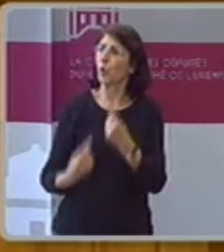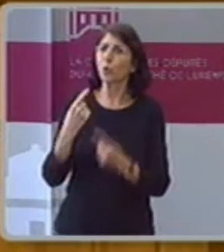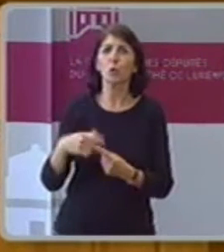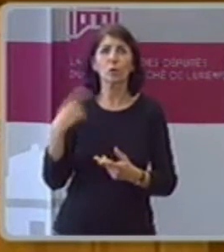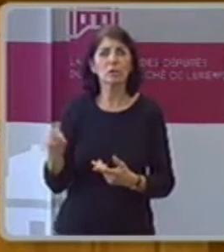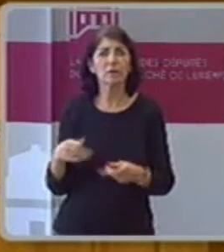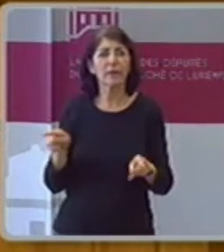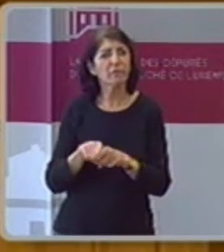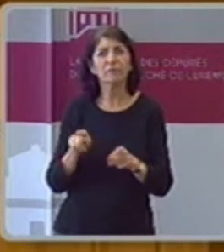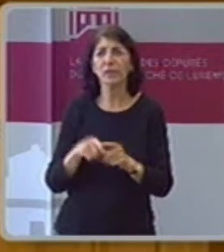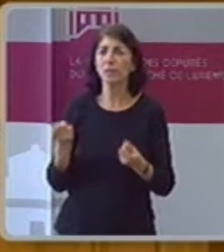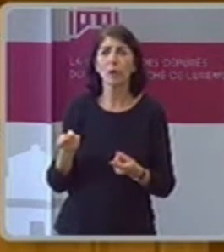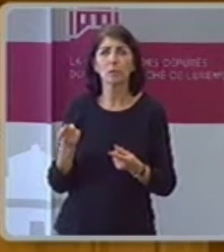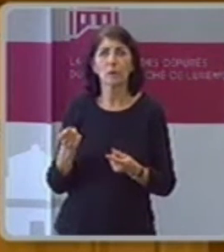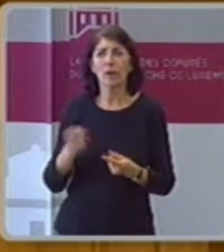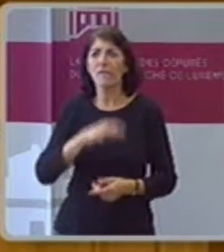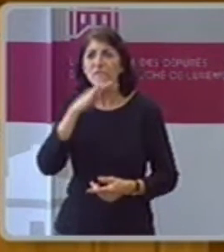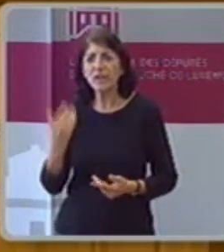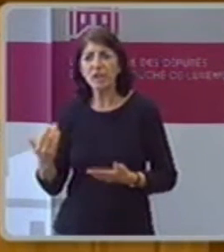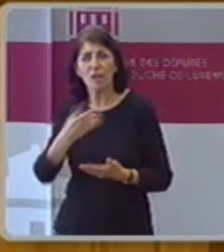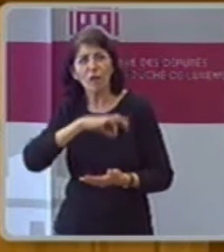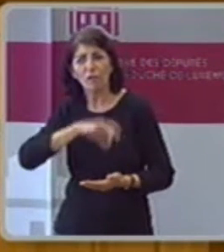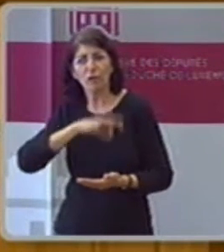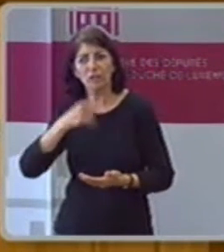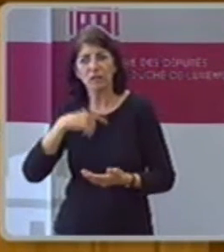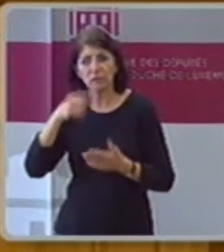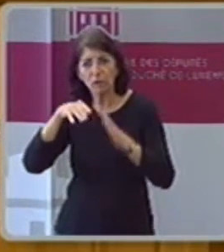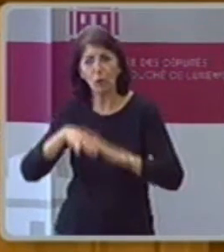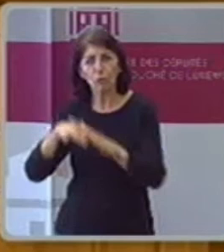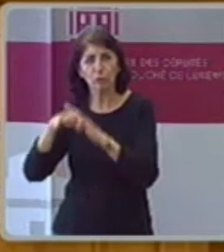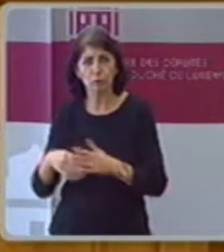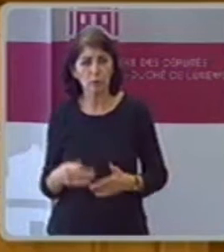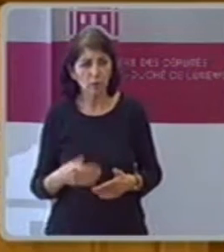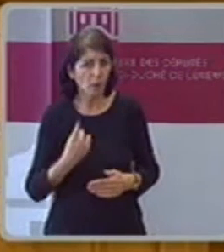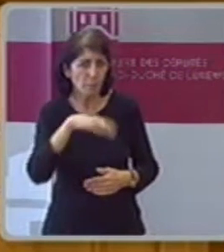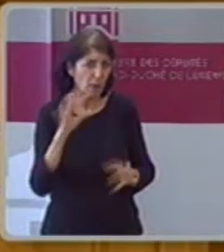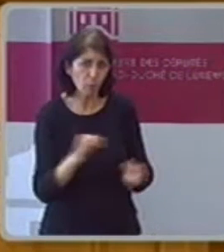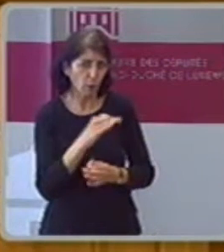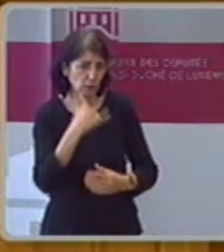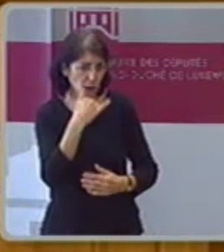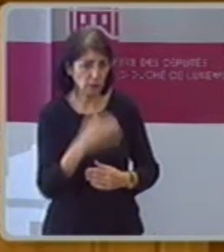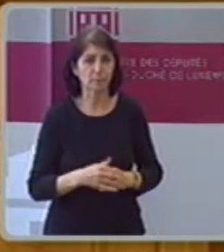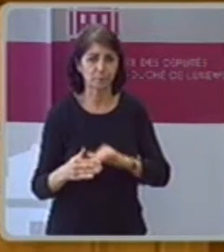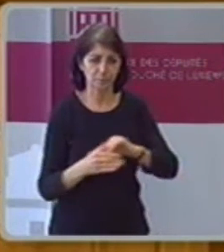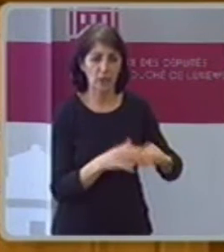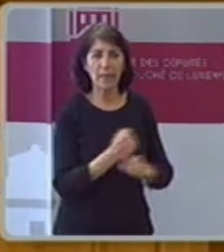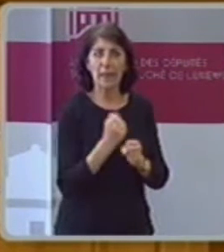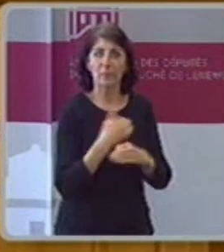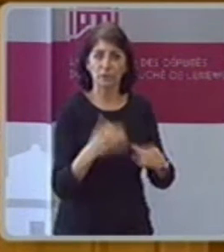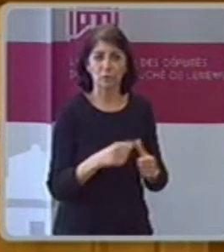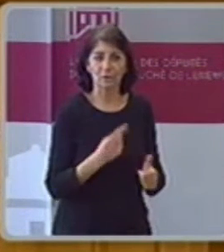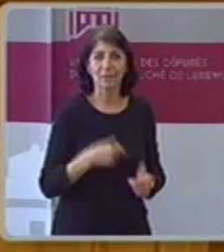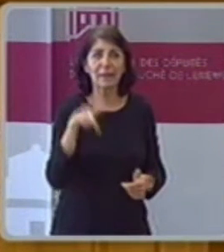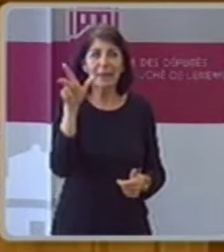Herr Böttel hat gesagt, dass 6,5% wird. Im Dezember